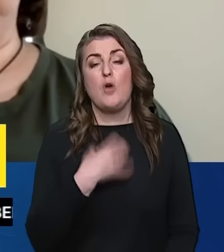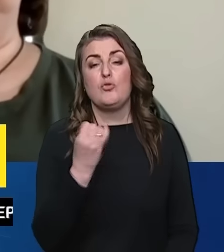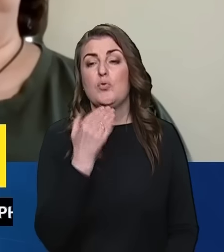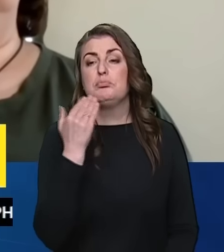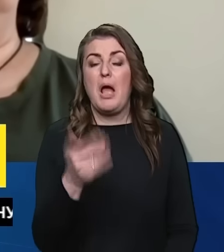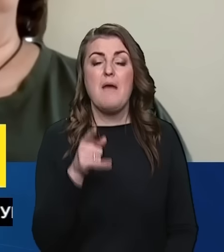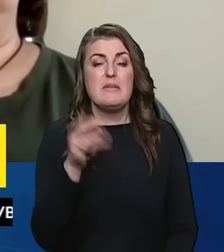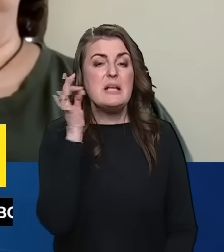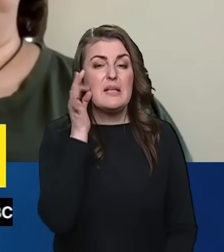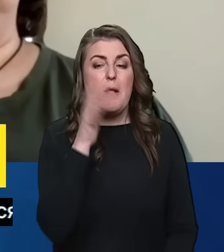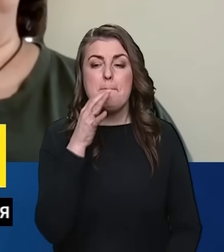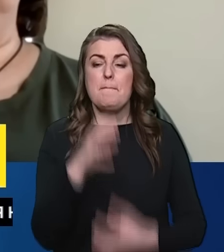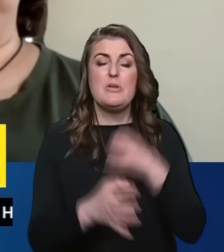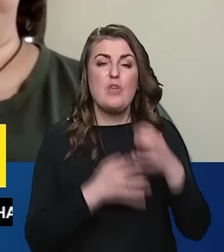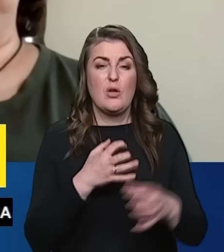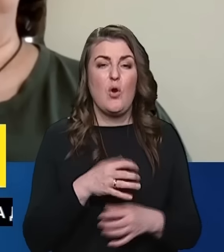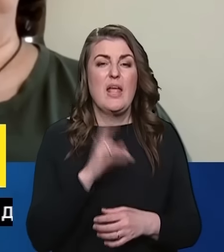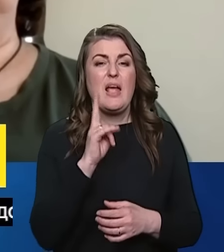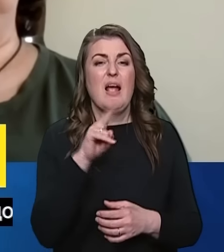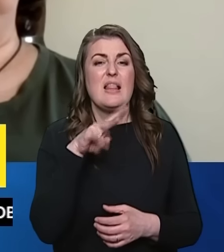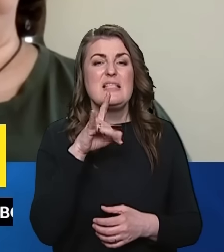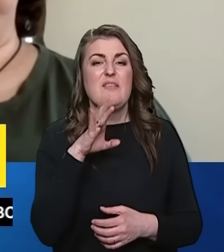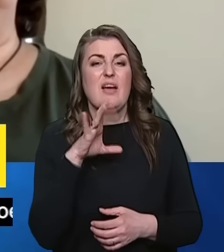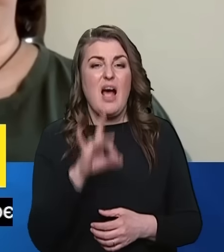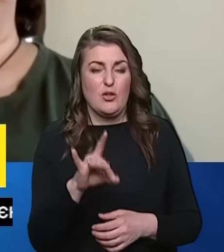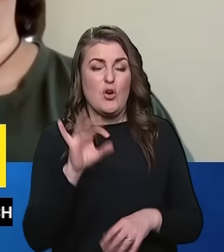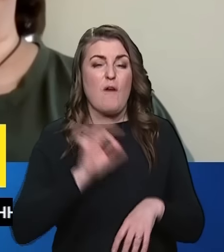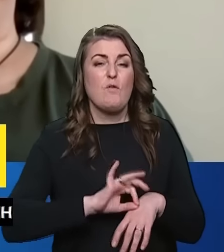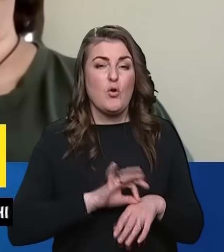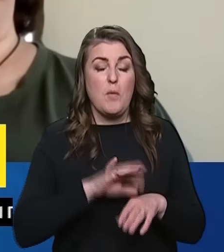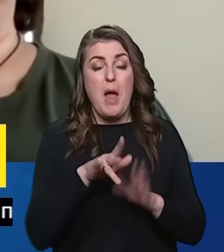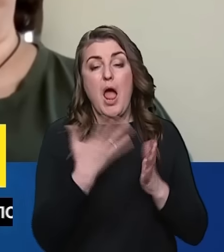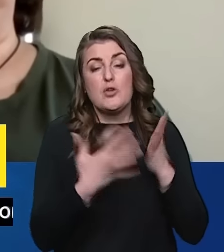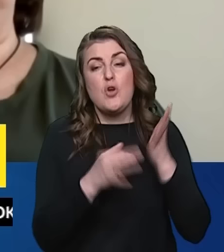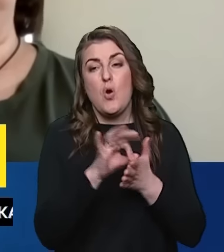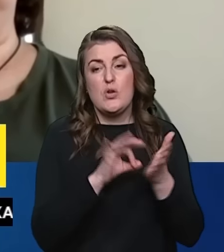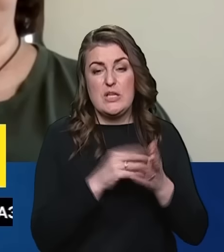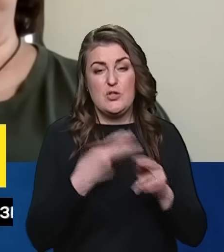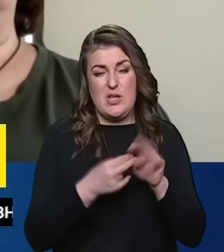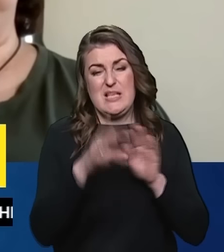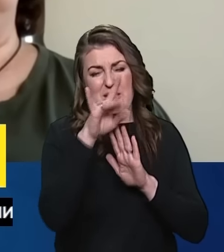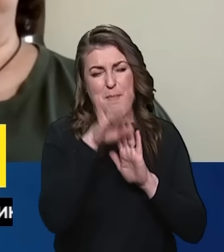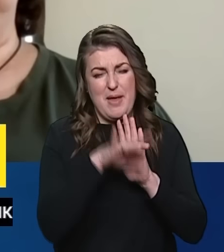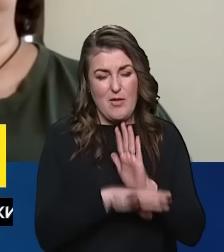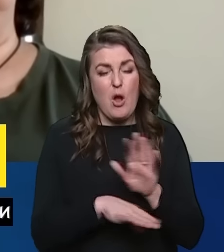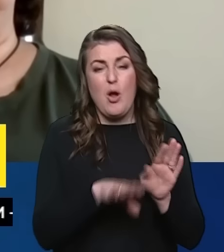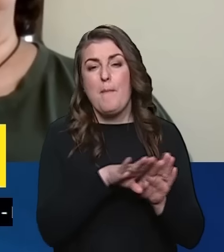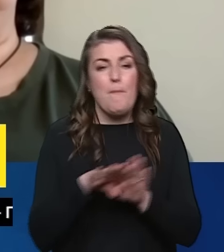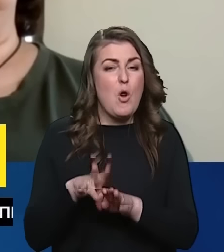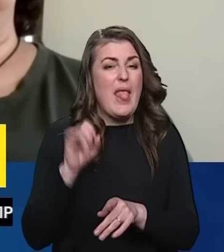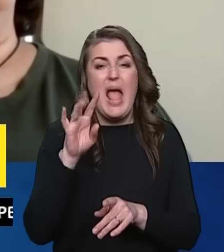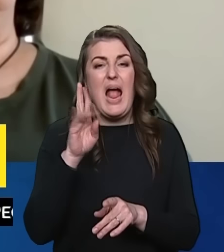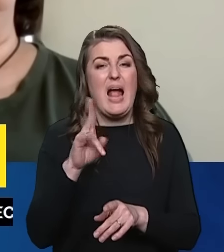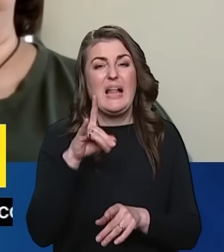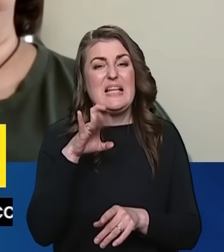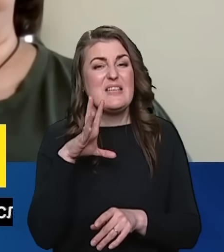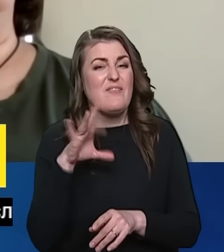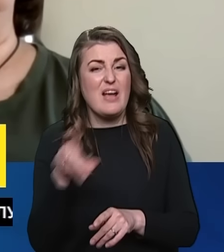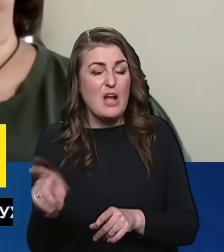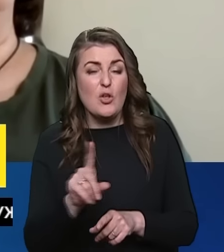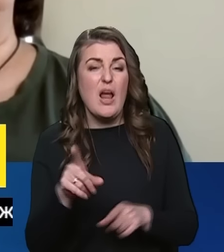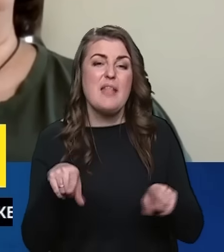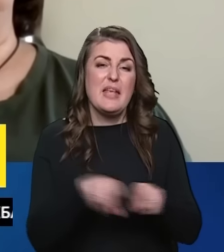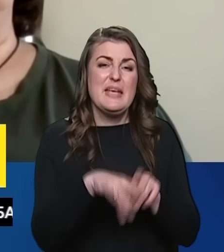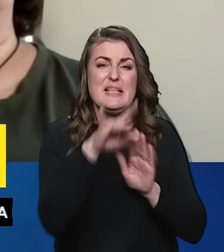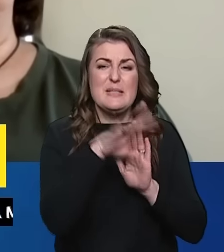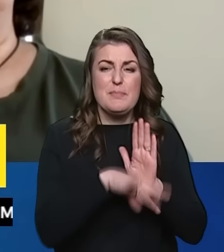запитати. От ви згадали міжнародний класифікатор хвороб. Скажімо, якщо оцінювати ось цей список і перейняти не з класифікатором, а, скажімо, з